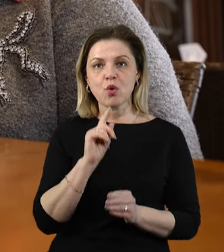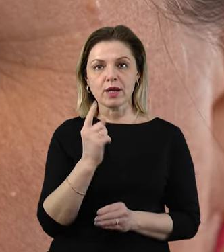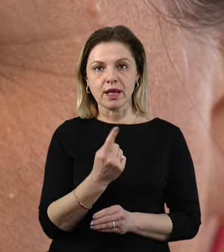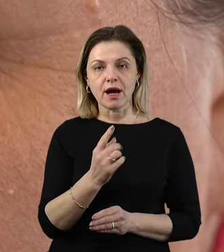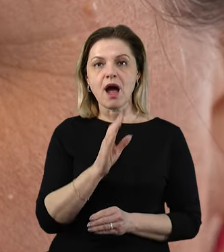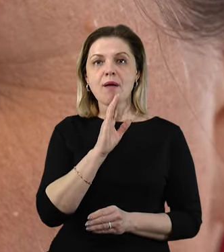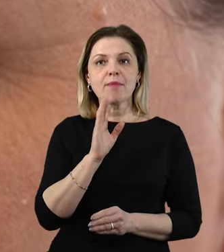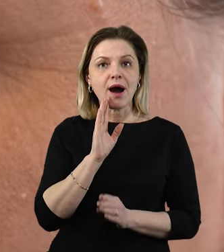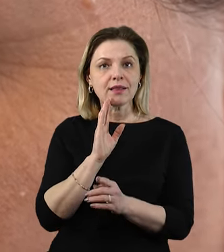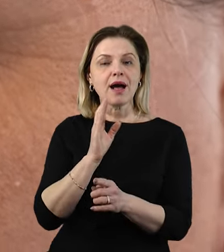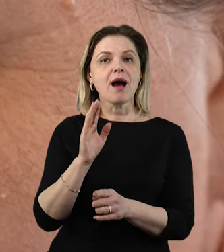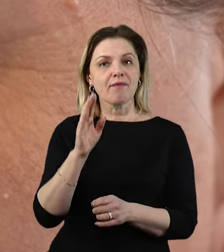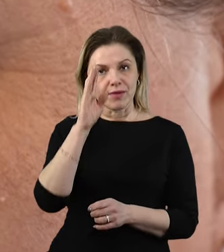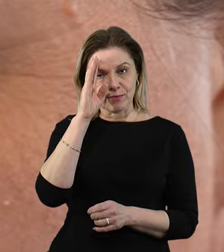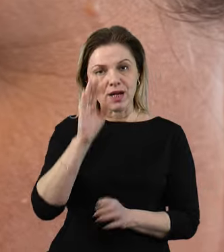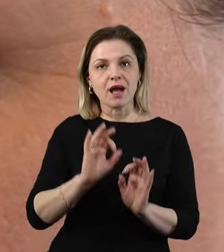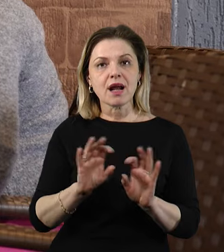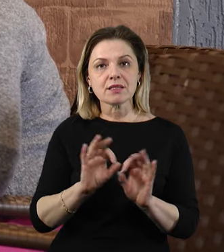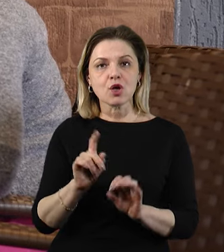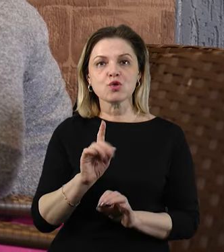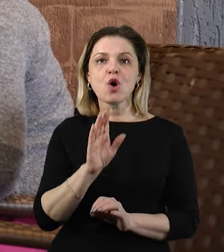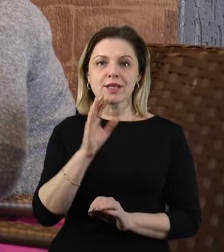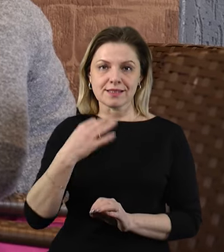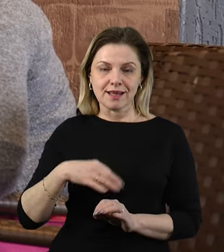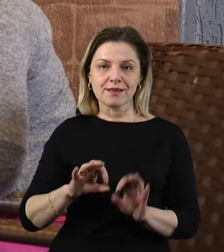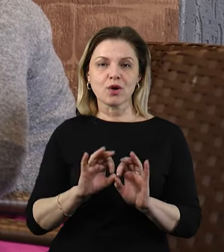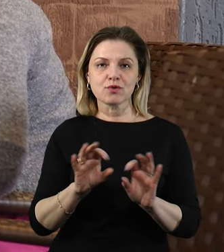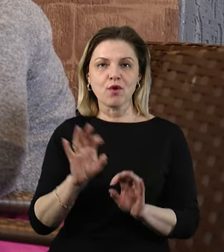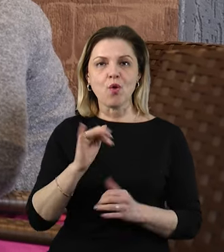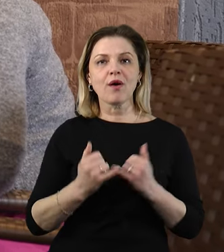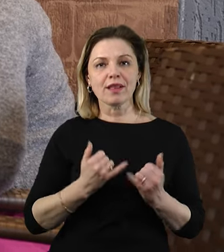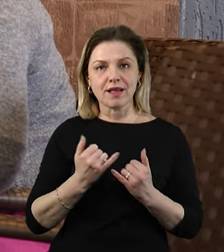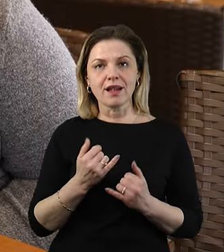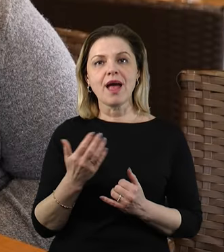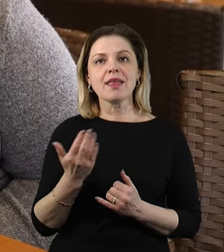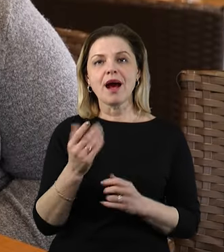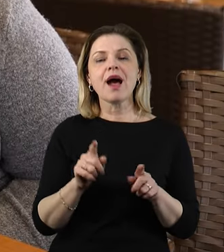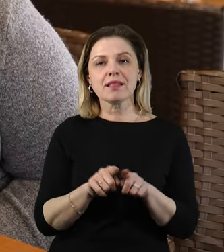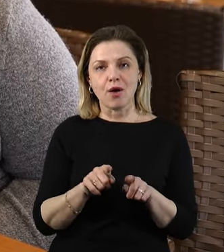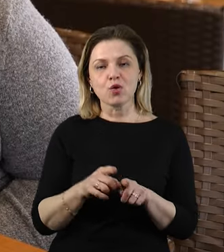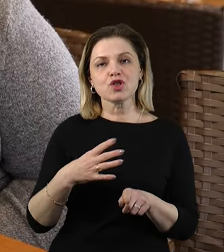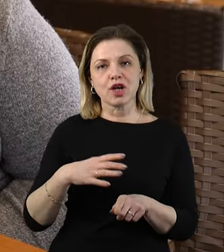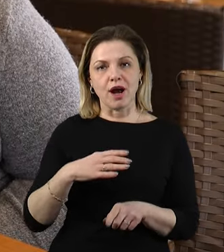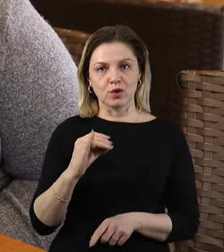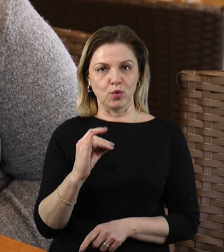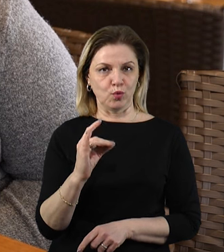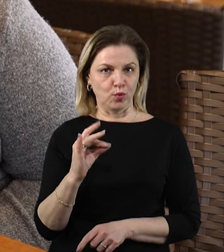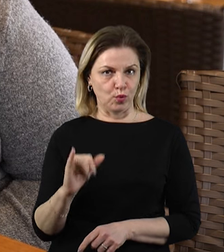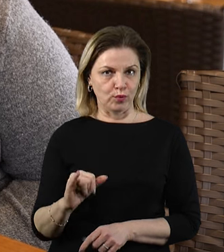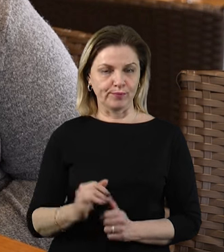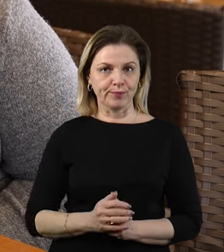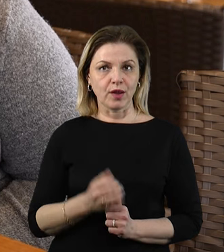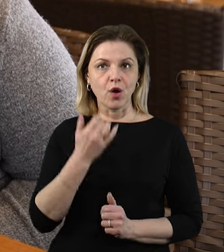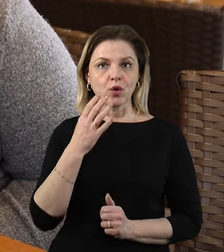Мати Наталя пригадує, під час останньої розмови син розповідав про кохану, яка також чекає на Юру. Як ми виходили на відеосвязь